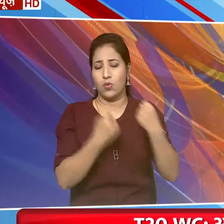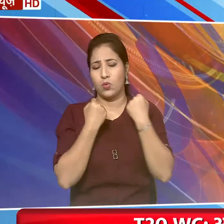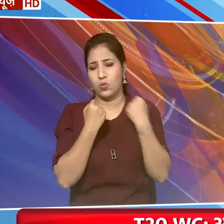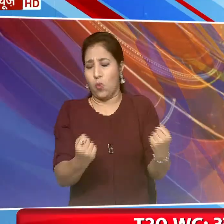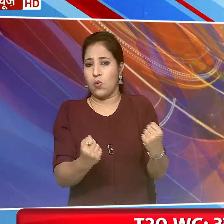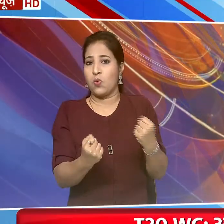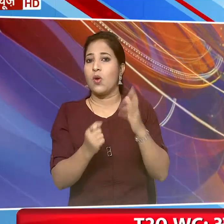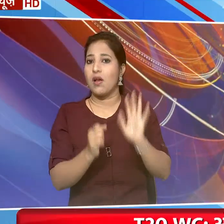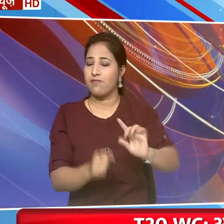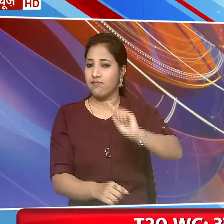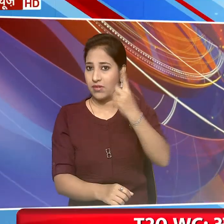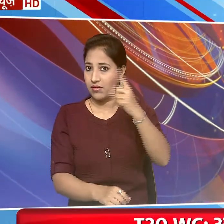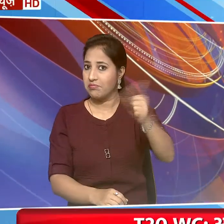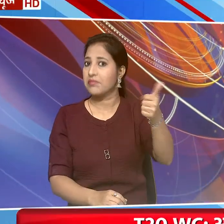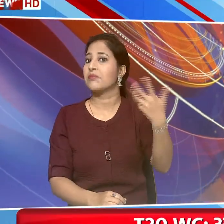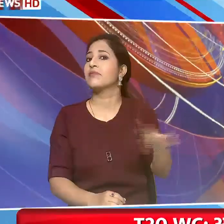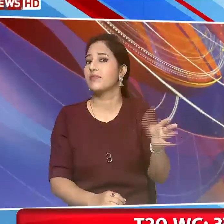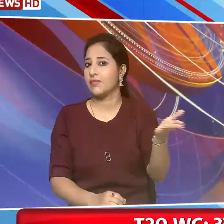बुलंद